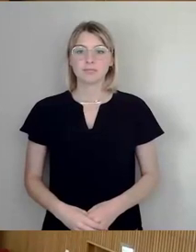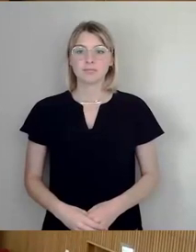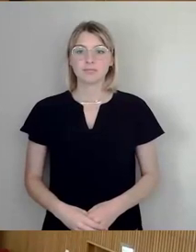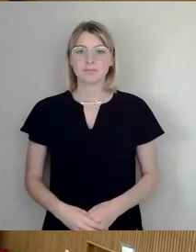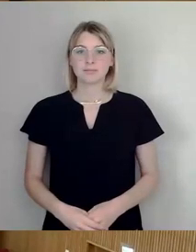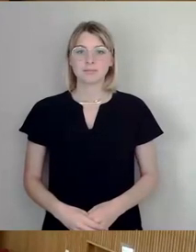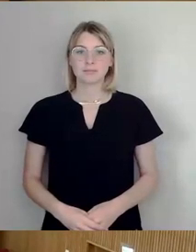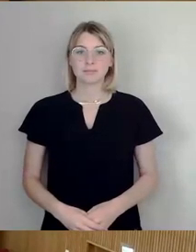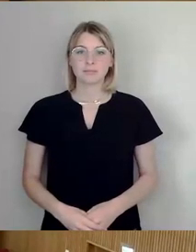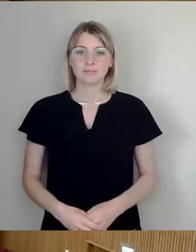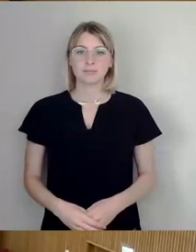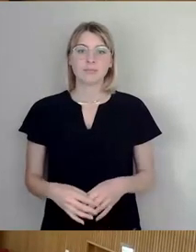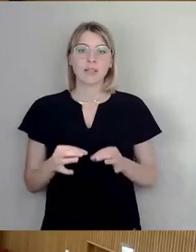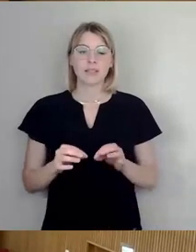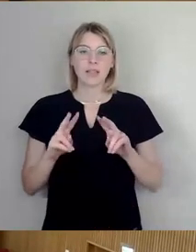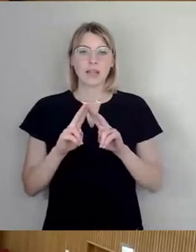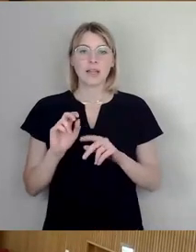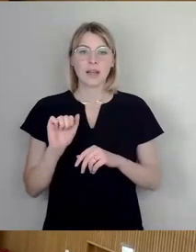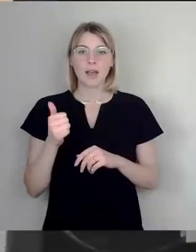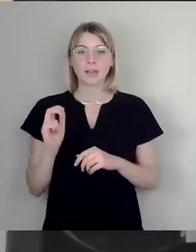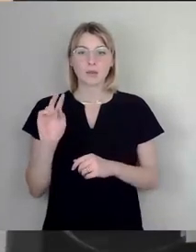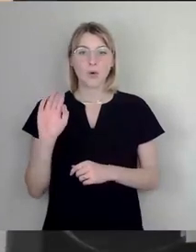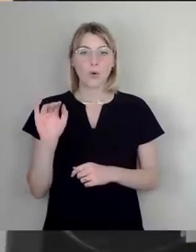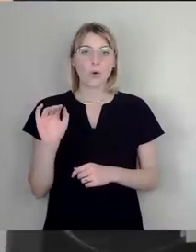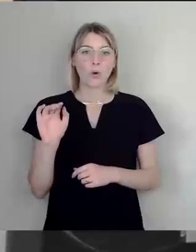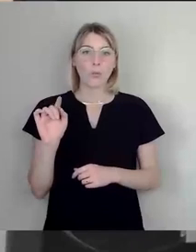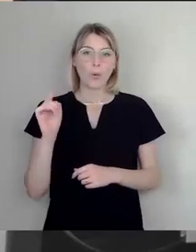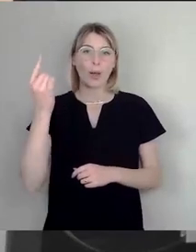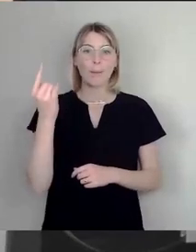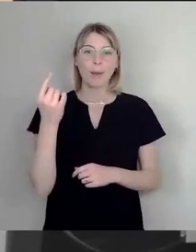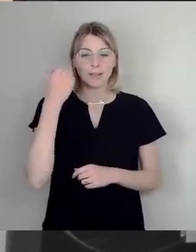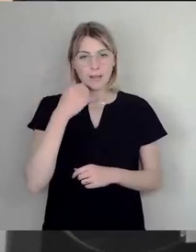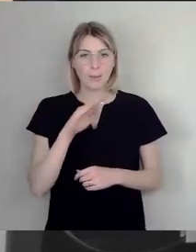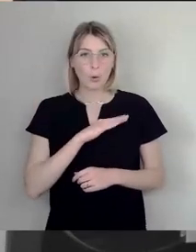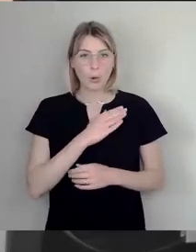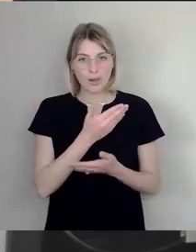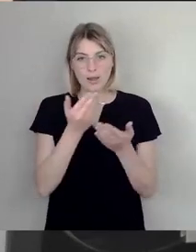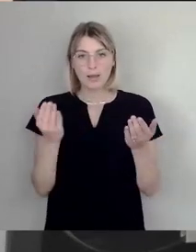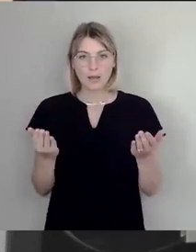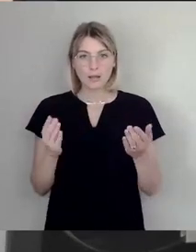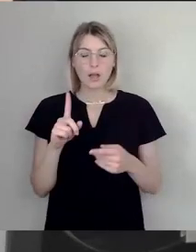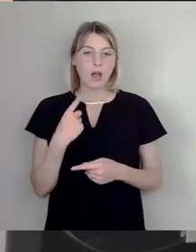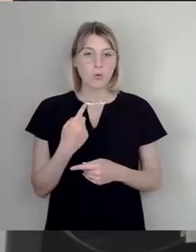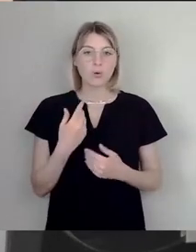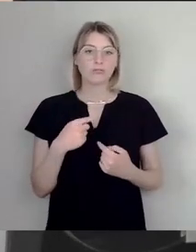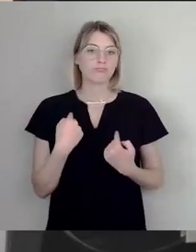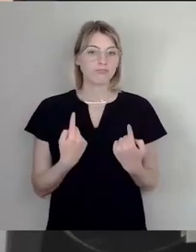Sehr geehrter Herr Ersterburger Bürgermeister, liebe Kollegen, ja auch von unserer Seite, aus unserer Fraktion Freie Wähler,